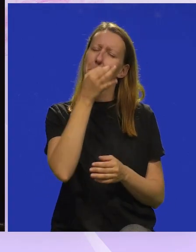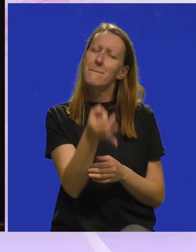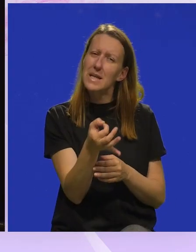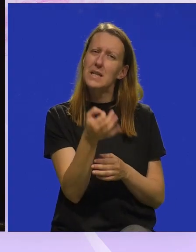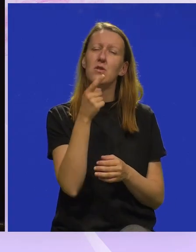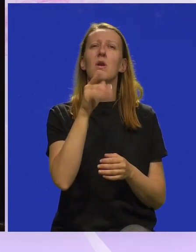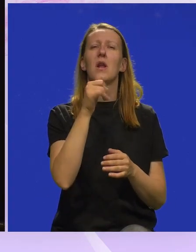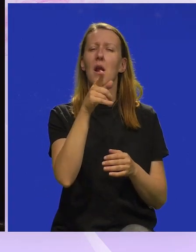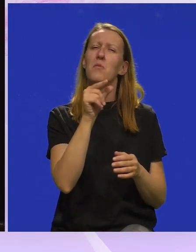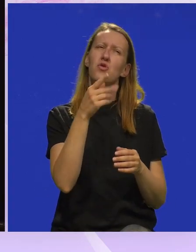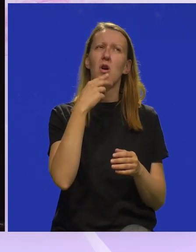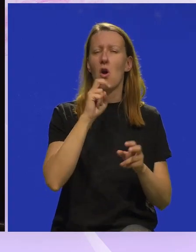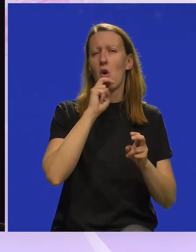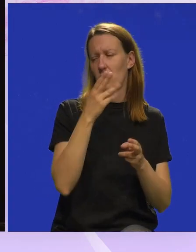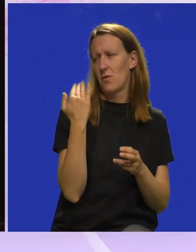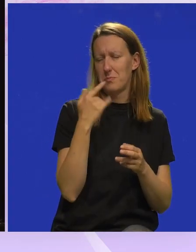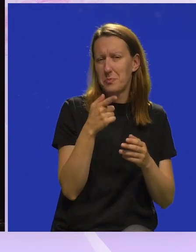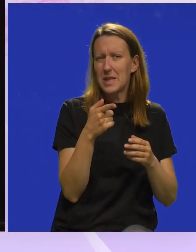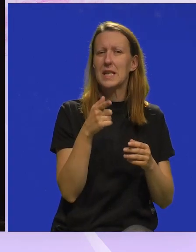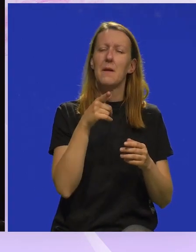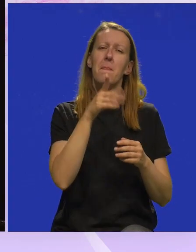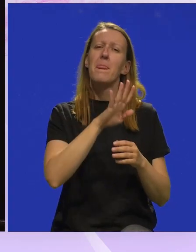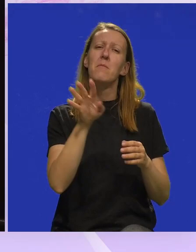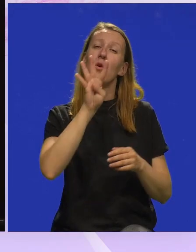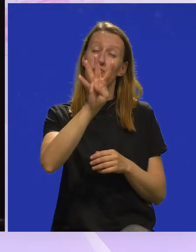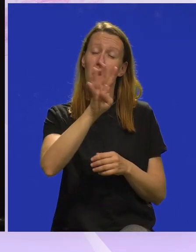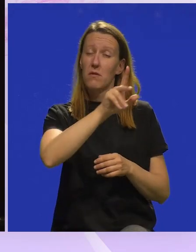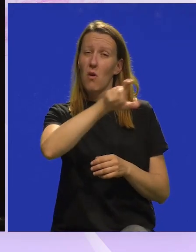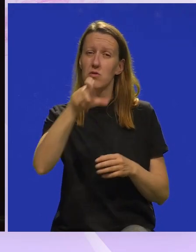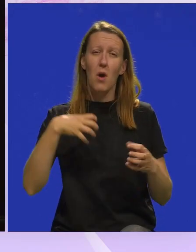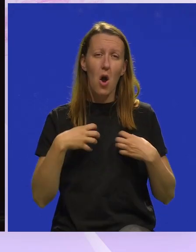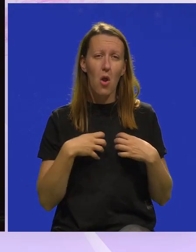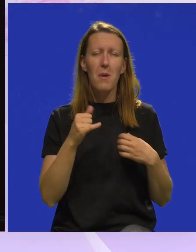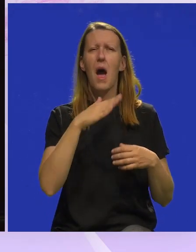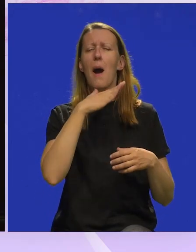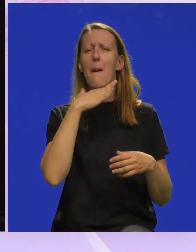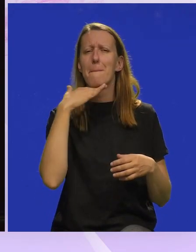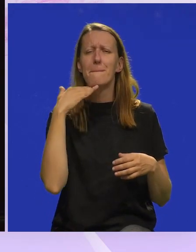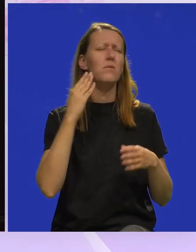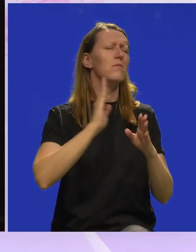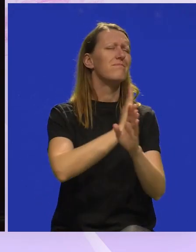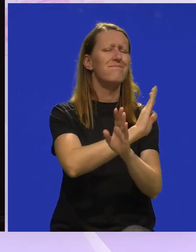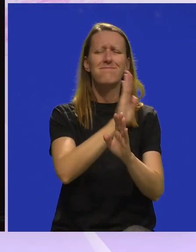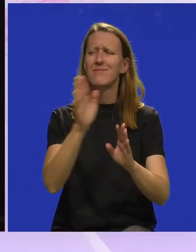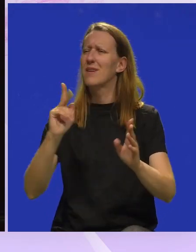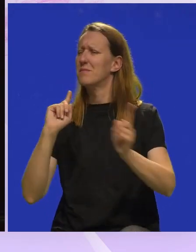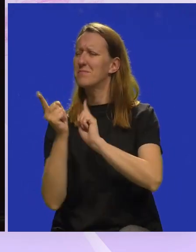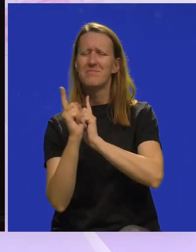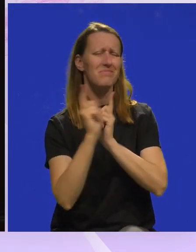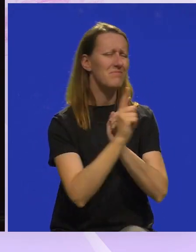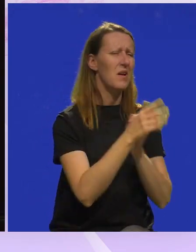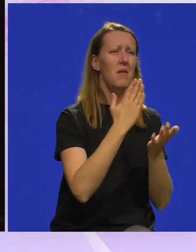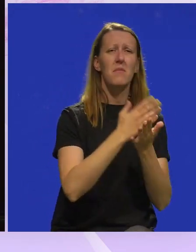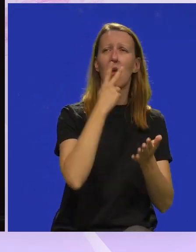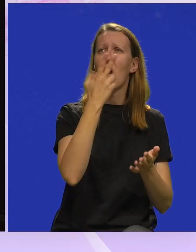pitati, a što si možda dijelomično i odgovorio, samo četiri glumca, jako puno, scena, sekvenciji, reklo bi se